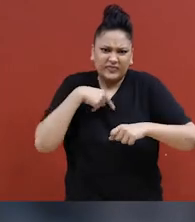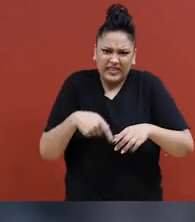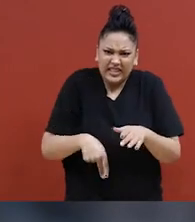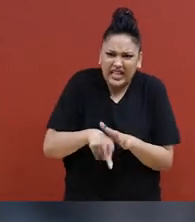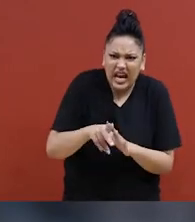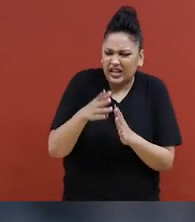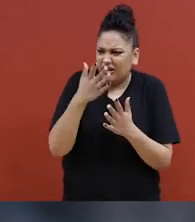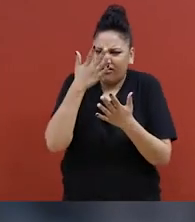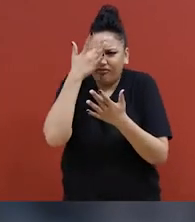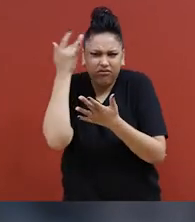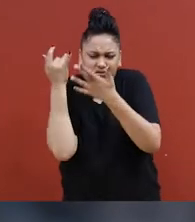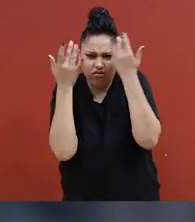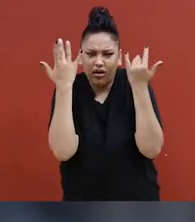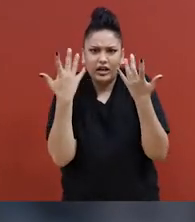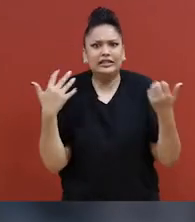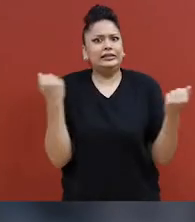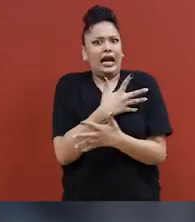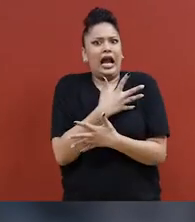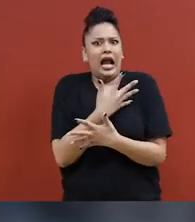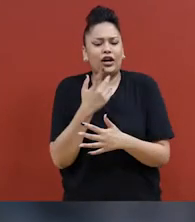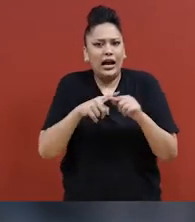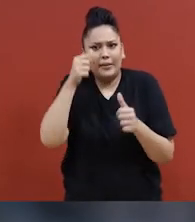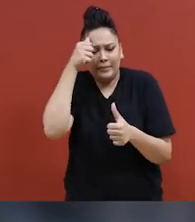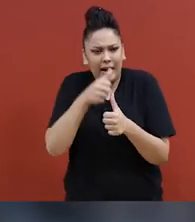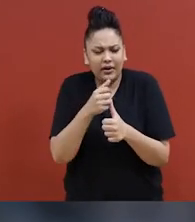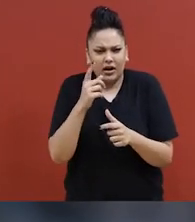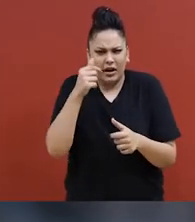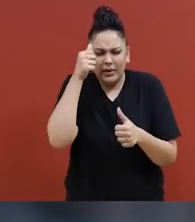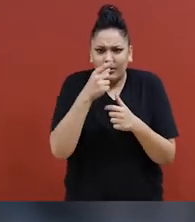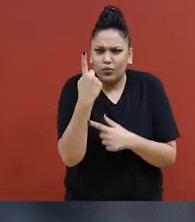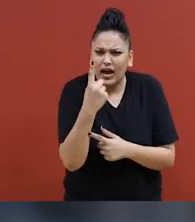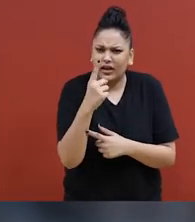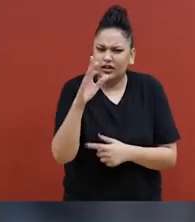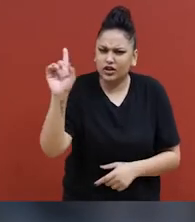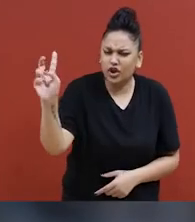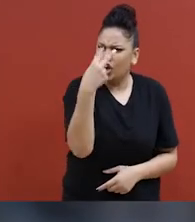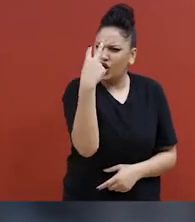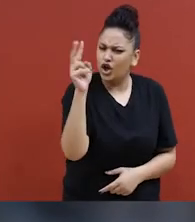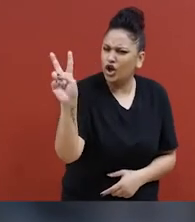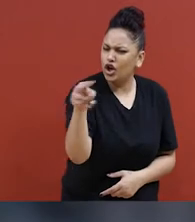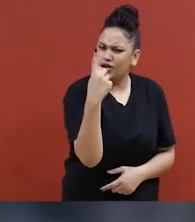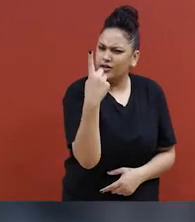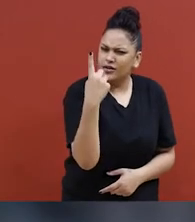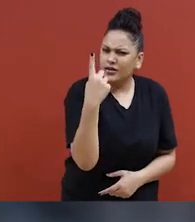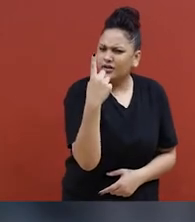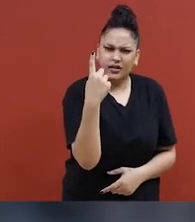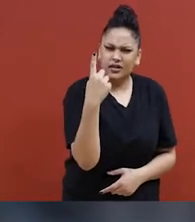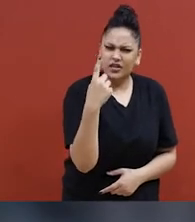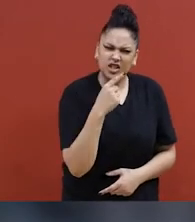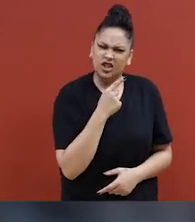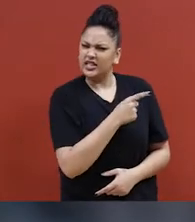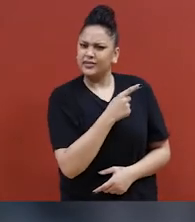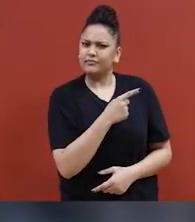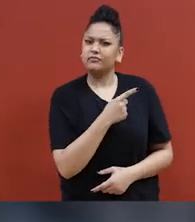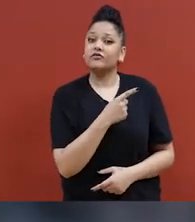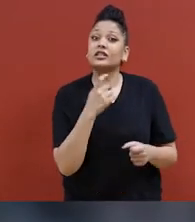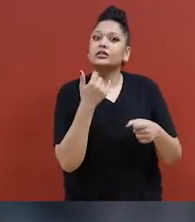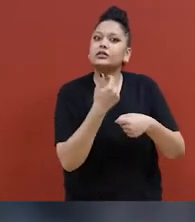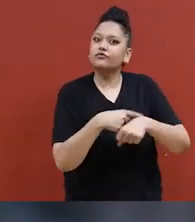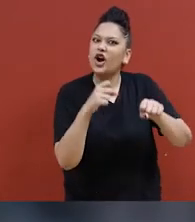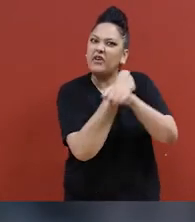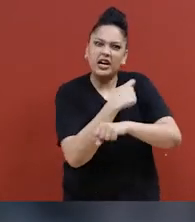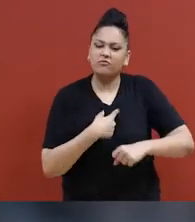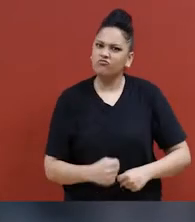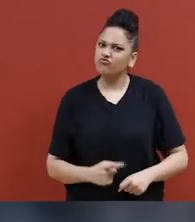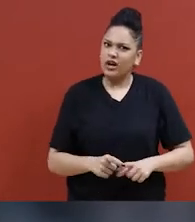et les coups de pied. Elle a dit qu'elle se souvenait d'une seule chose. Elle a dit qu'elle s'est retournée et a fait face à cet homme. Elle est